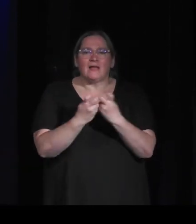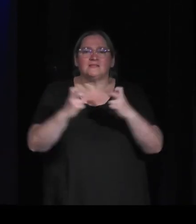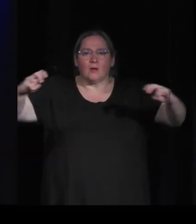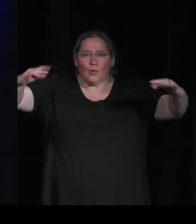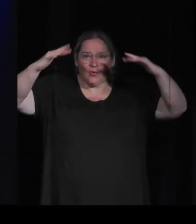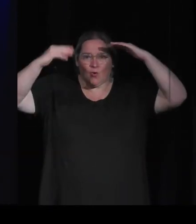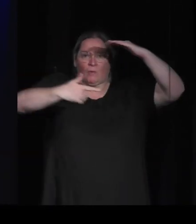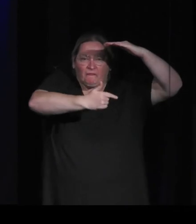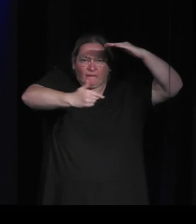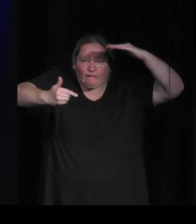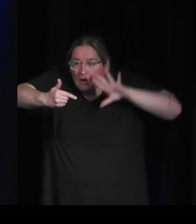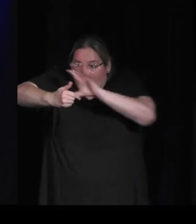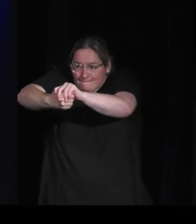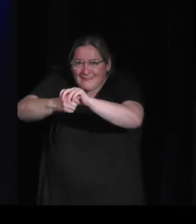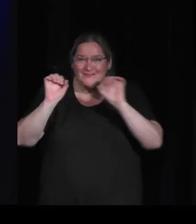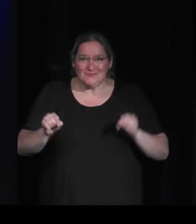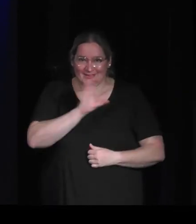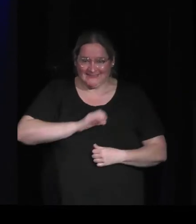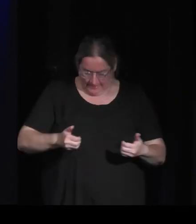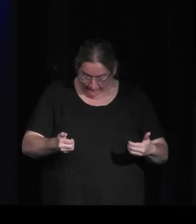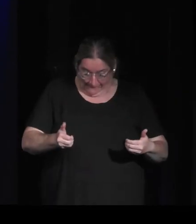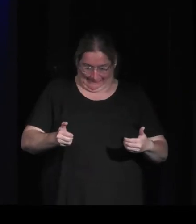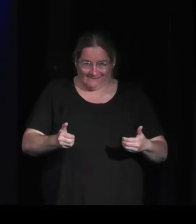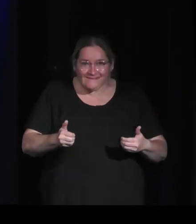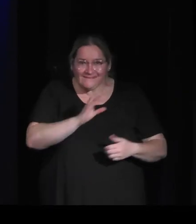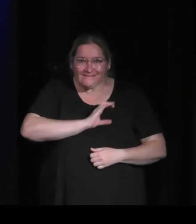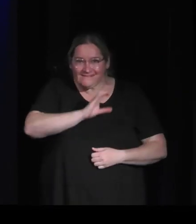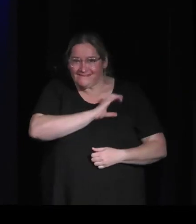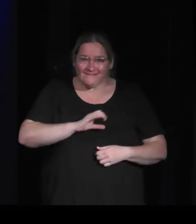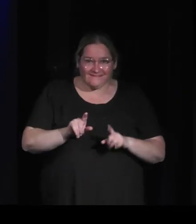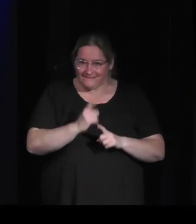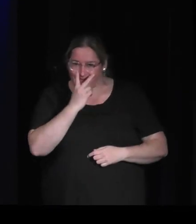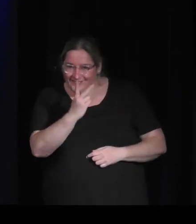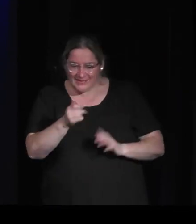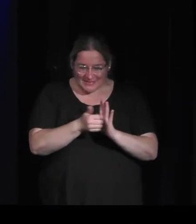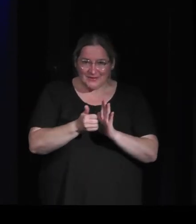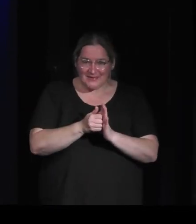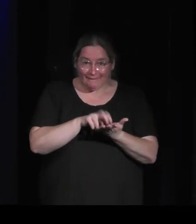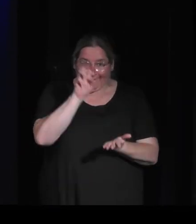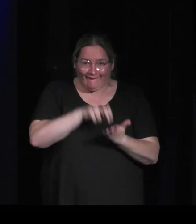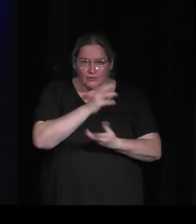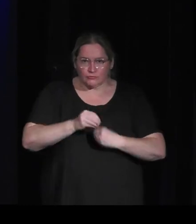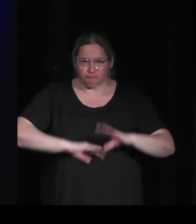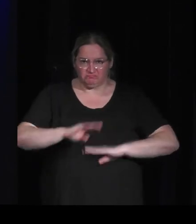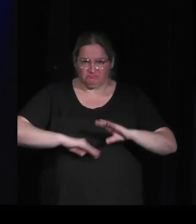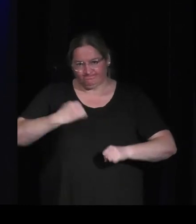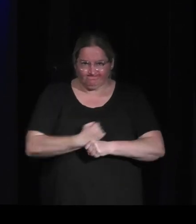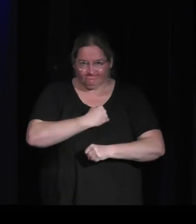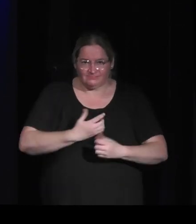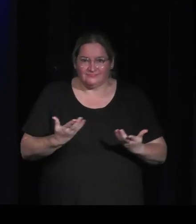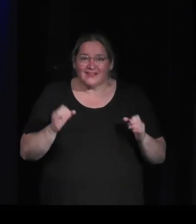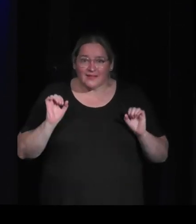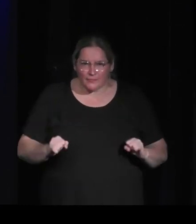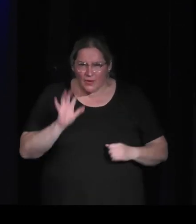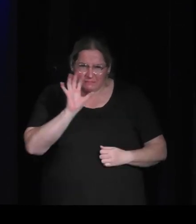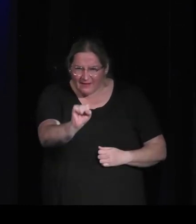et d'avoir en même temps le retour immédiat des personnages qui sont contents frustrés etc. être à mi-chemin entre l